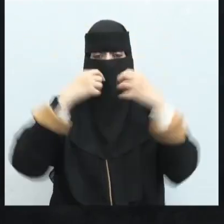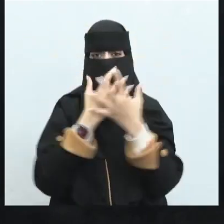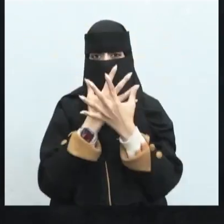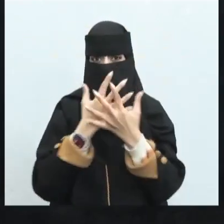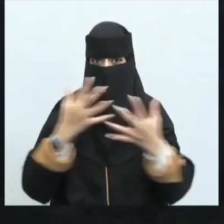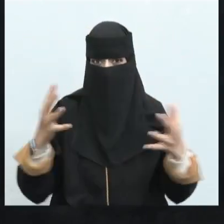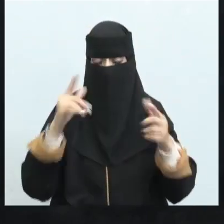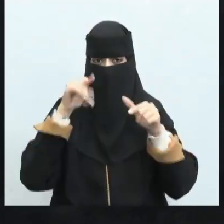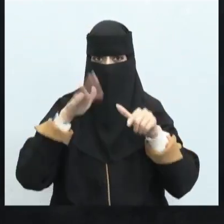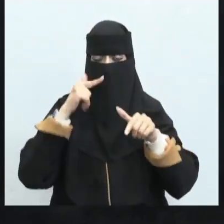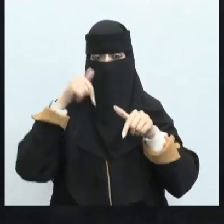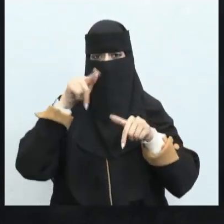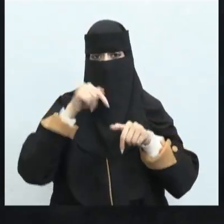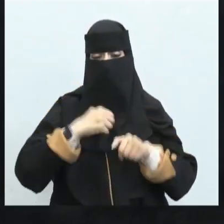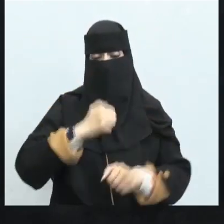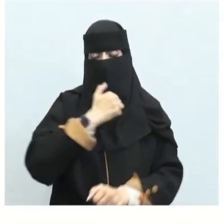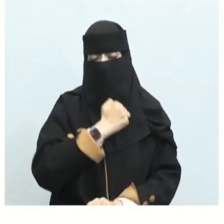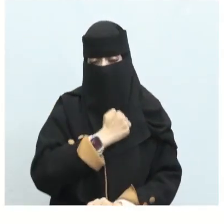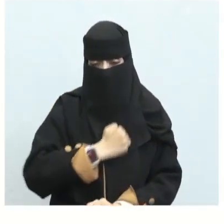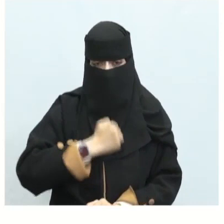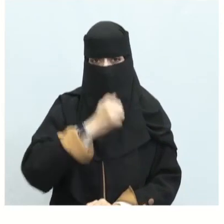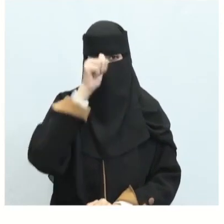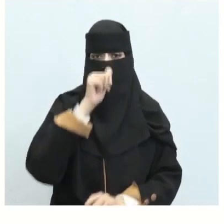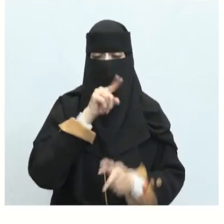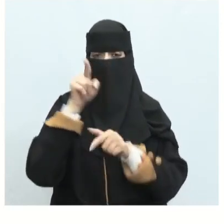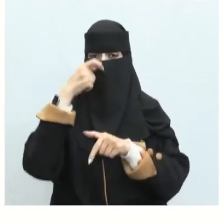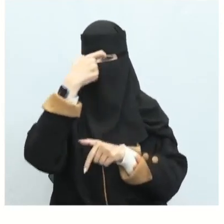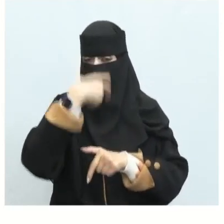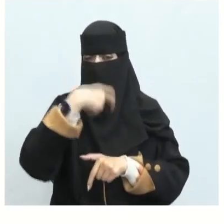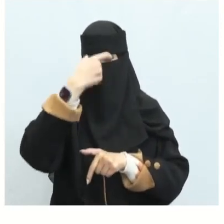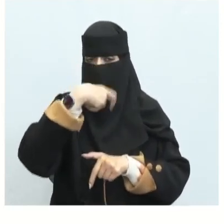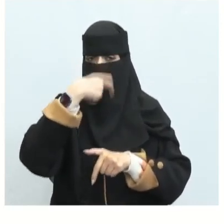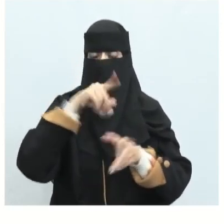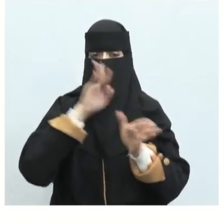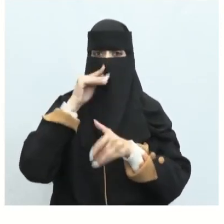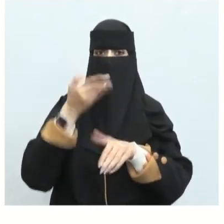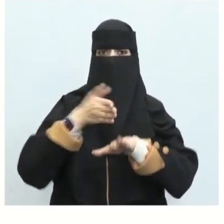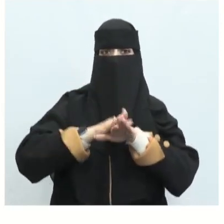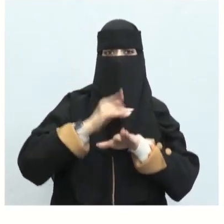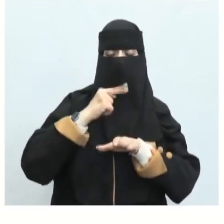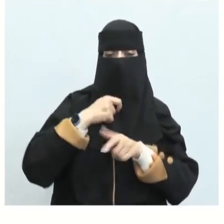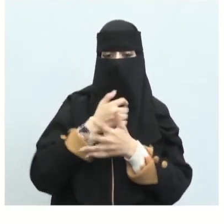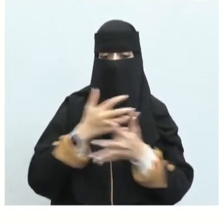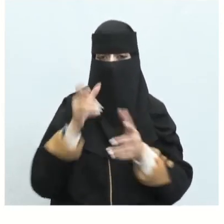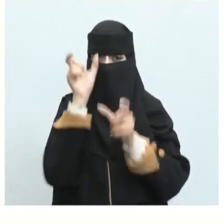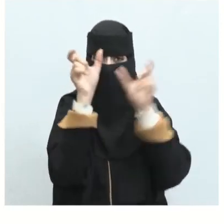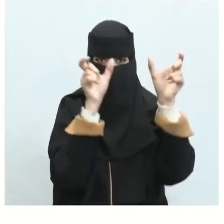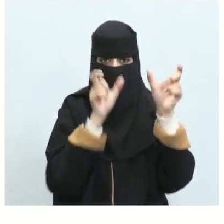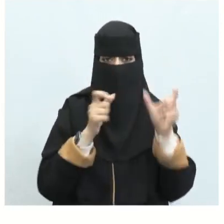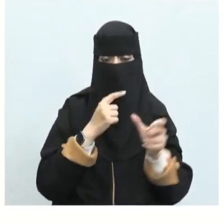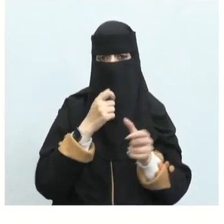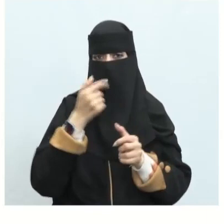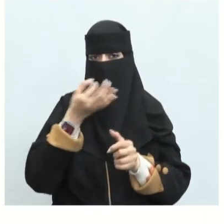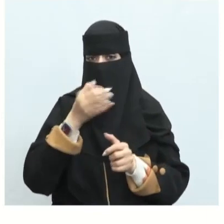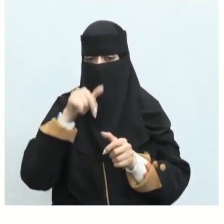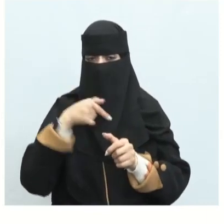يسيل شدة الحزن على الخدين مدرار مدرار أيضا مستابع هذا أيضا لاحظ أنها أكثرت من صيغ المبالغة